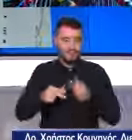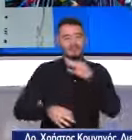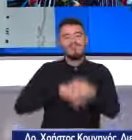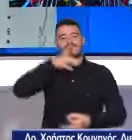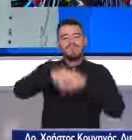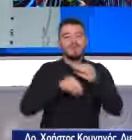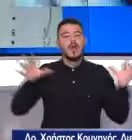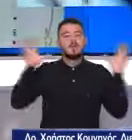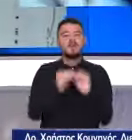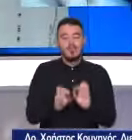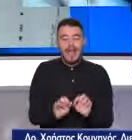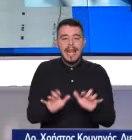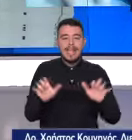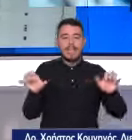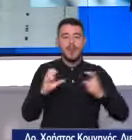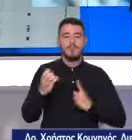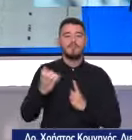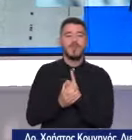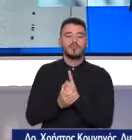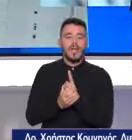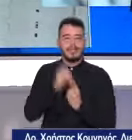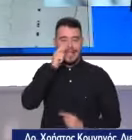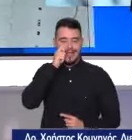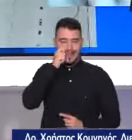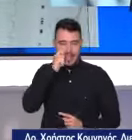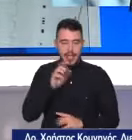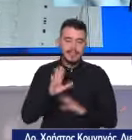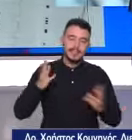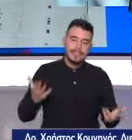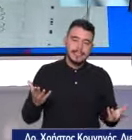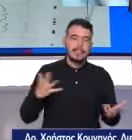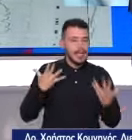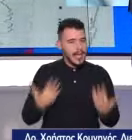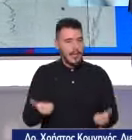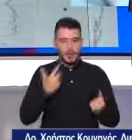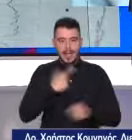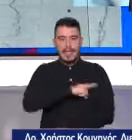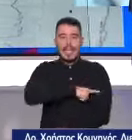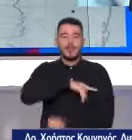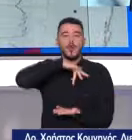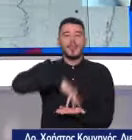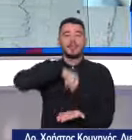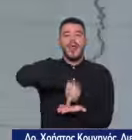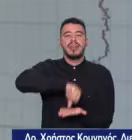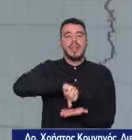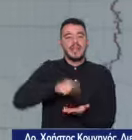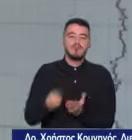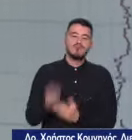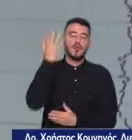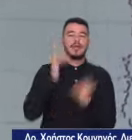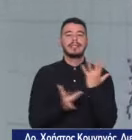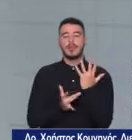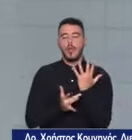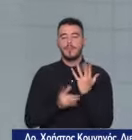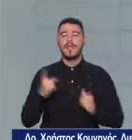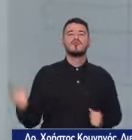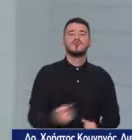προστάτη, αλλά και τις νεότερες τεχνικές αντιμετώπισης που εφαρμόζουμε αποκλειστικά στο Ιατρικό Κέντρο Αθηνών. Είναι ένας καρκίνος που αυτή τη στιγμή είναι ο πιο συχνός